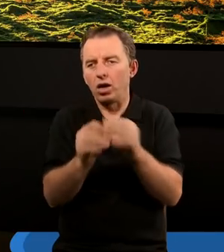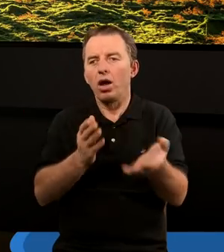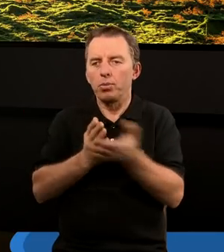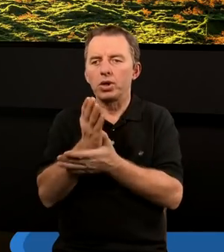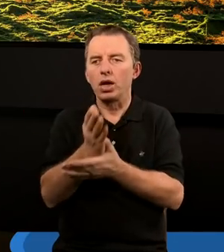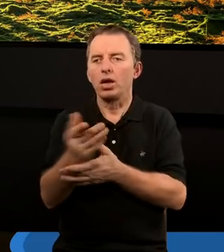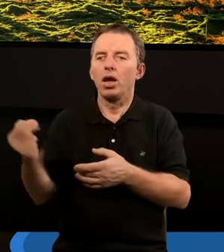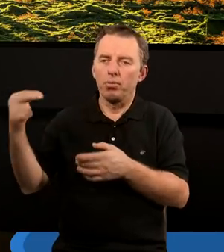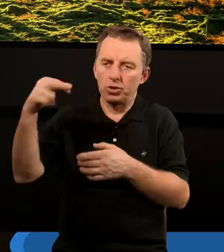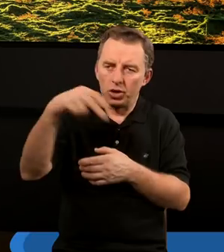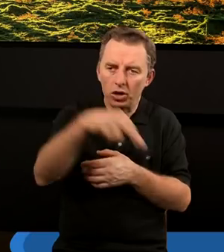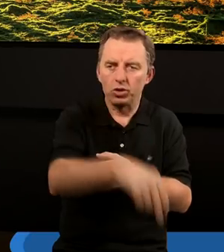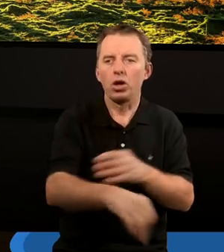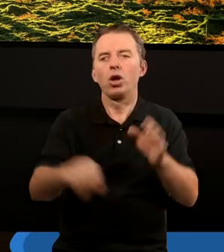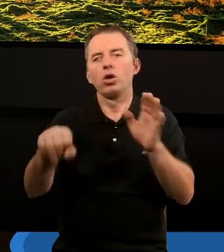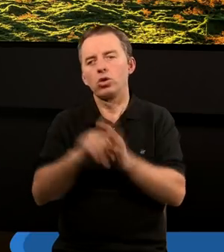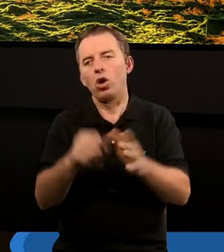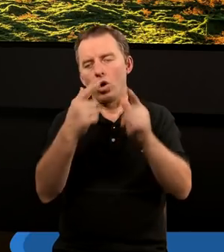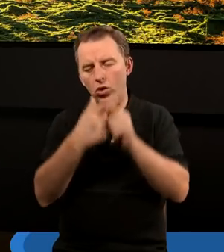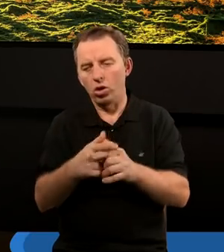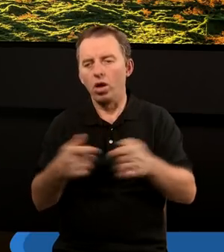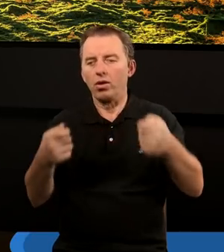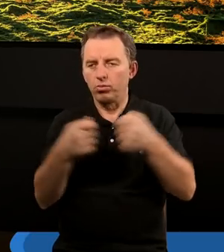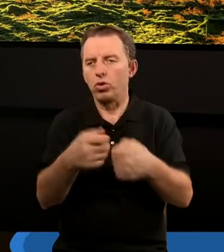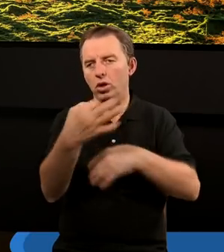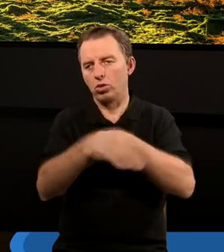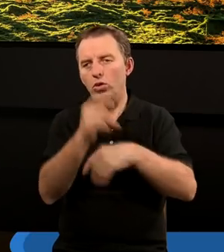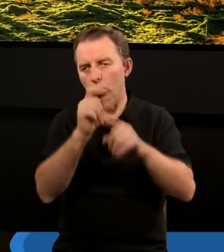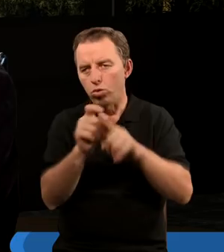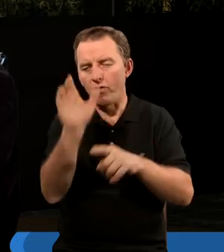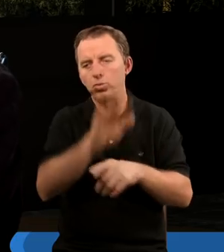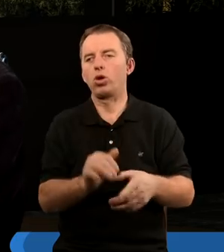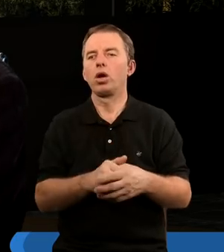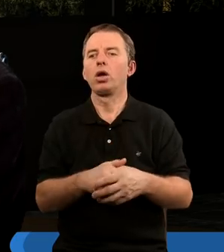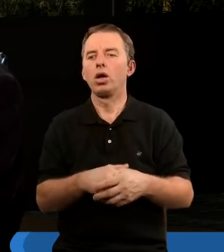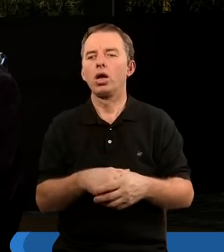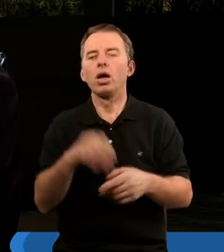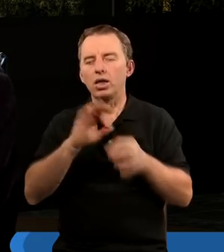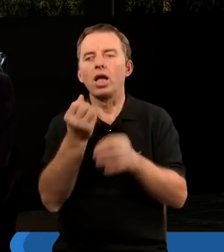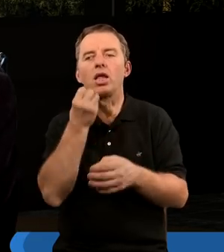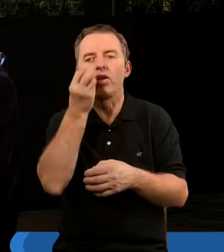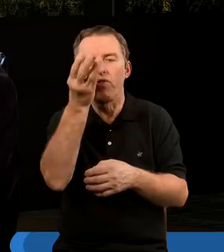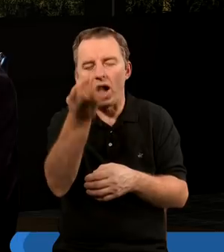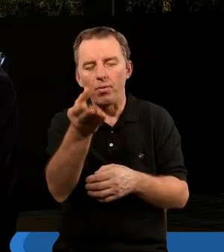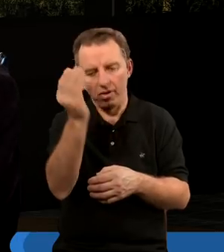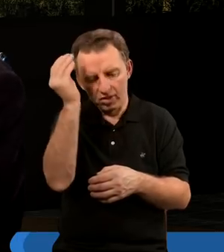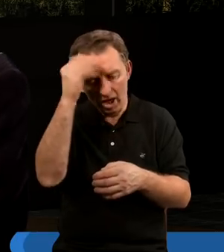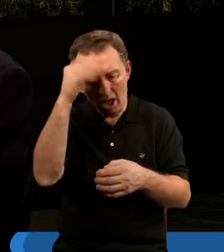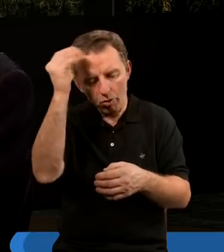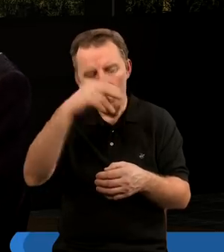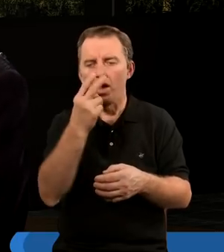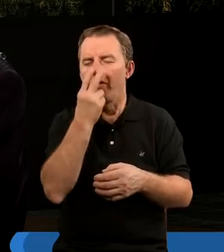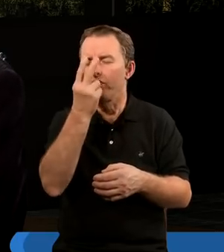przez przyjście do Kościoła, by studiować Słowo. Dlatego, gdy trwamy w tej nauce,